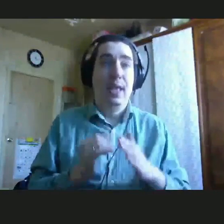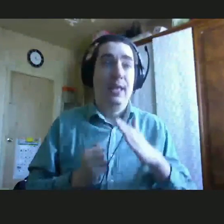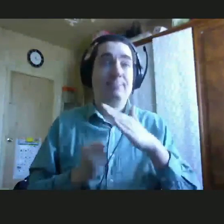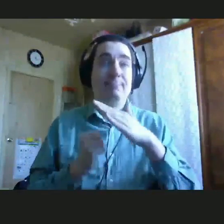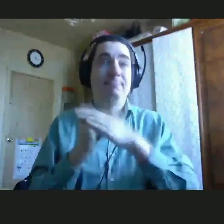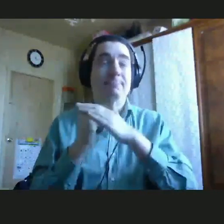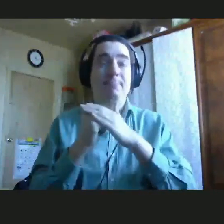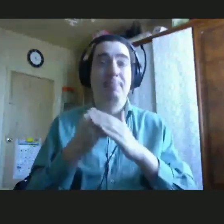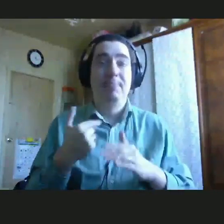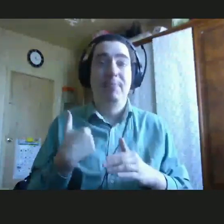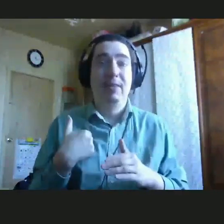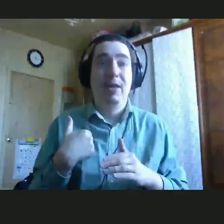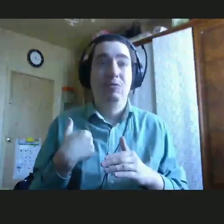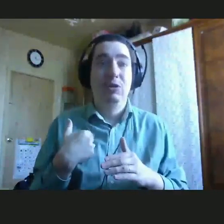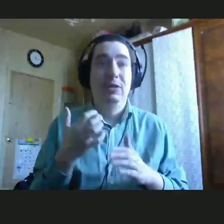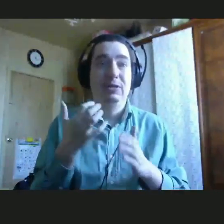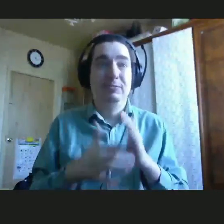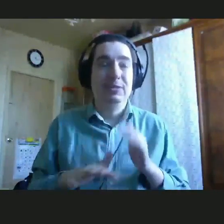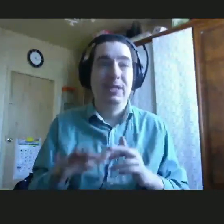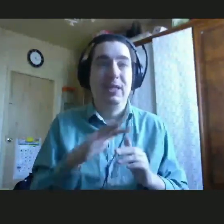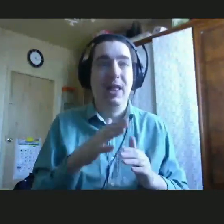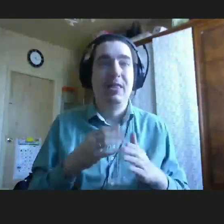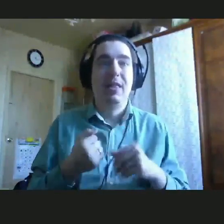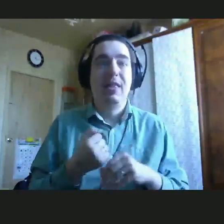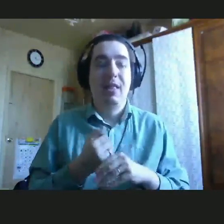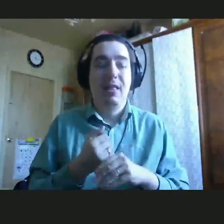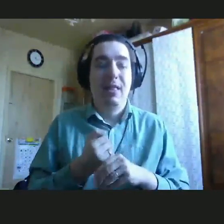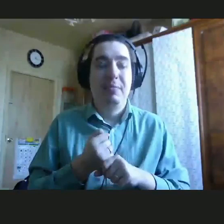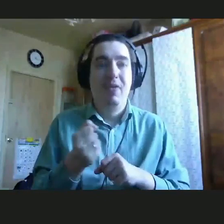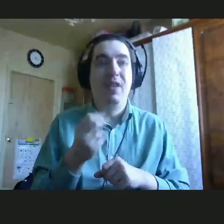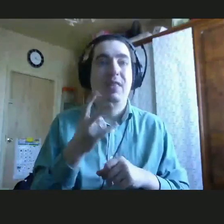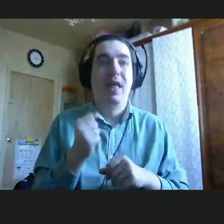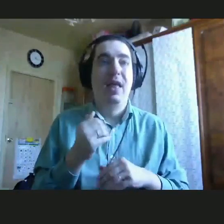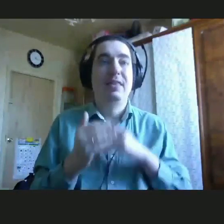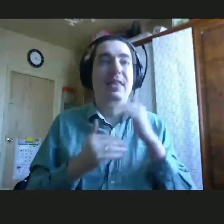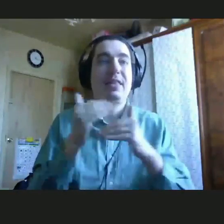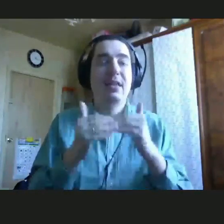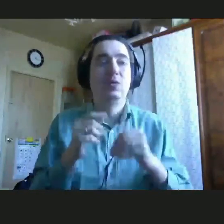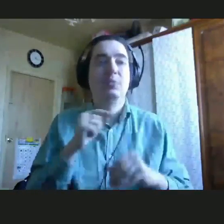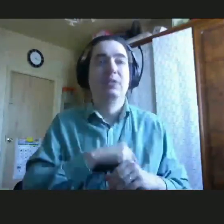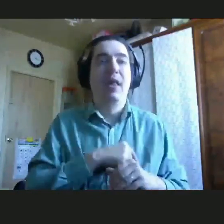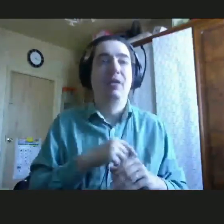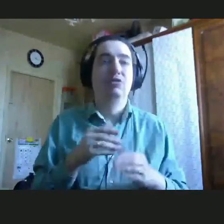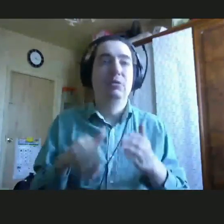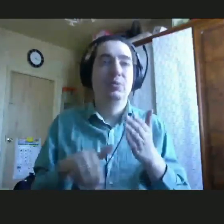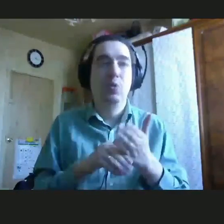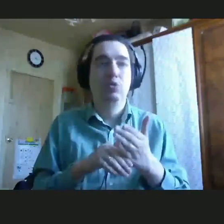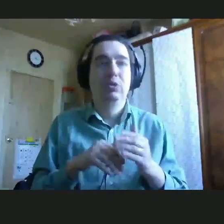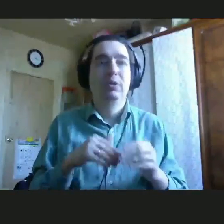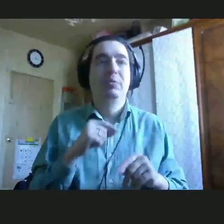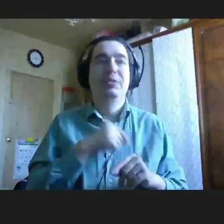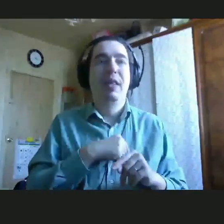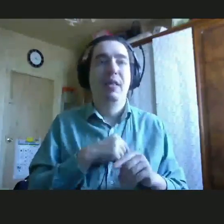В нашей стране напрочь отсутствуют тенденции к психологической помощи, к психологической разгрузке, и в целом многие